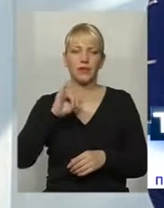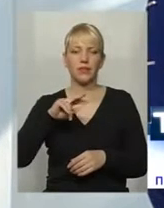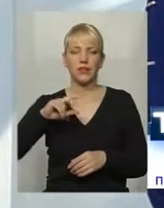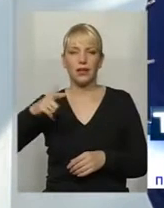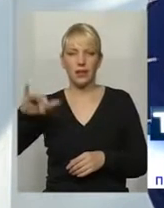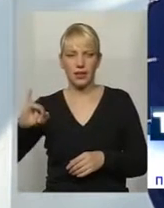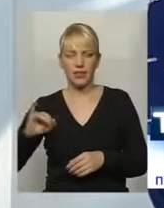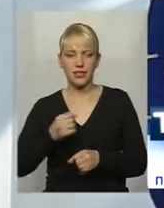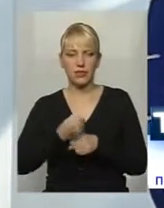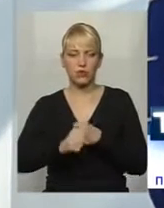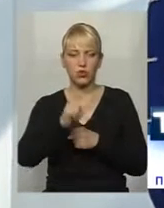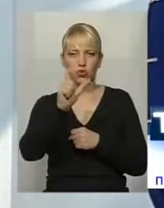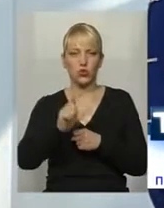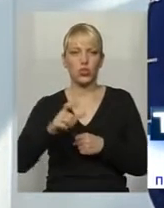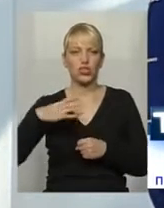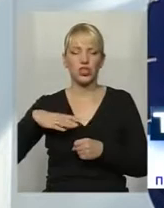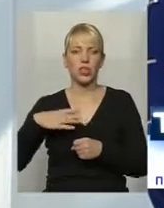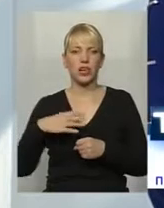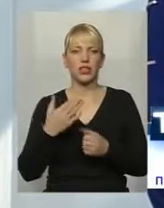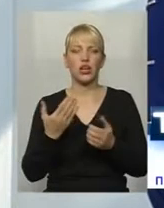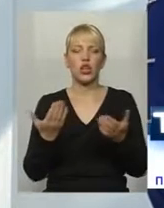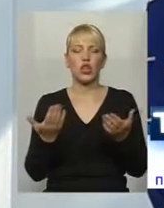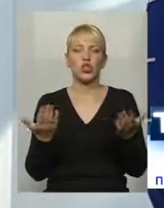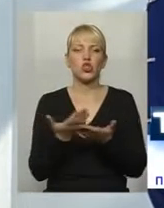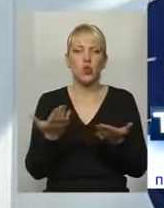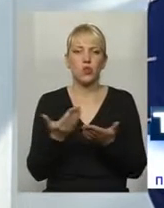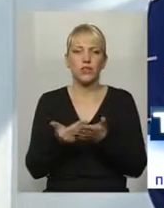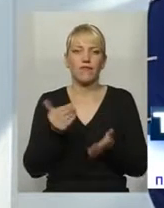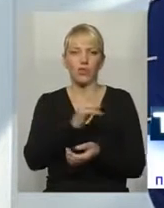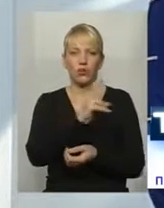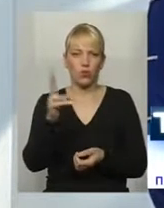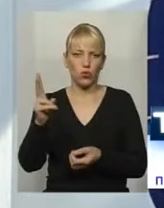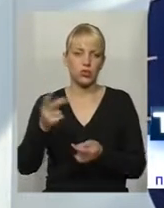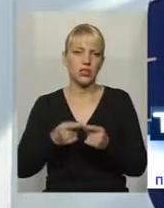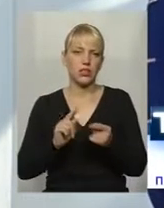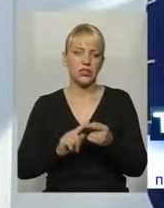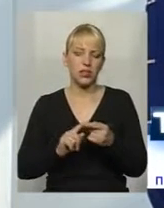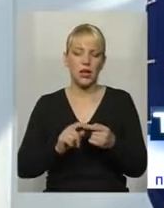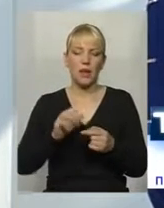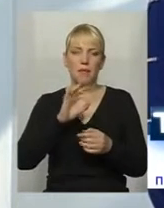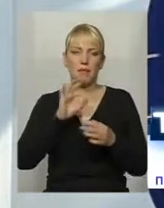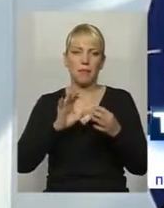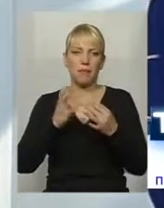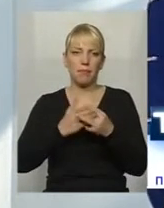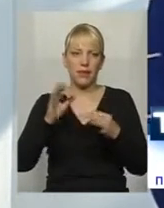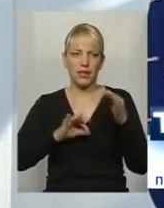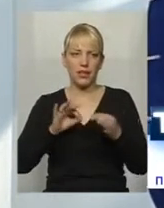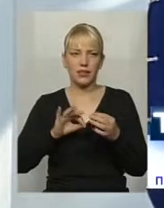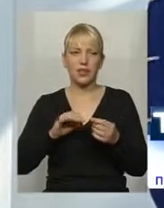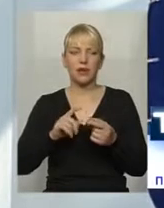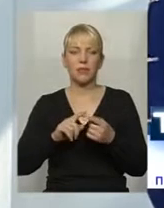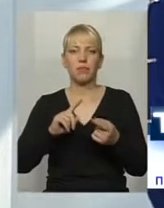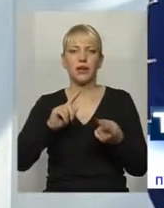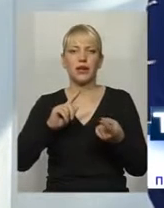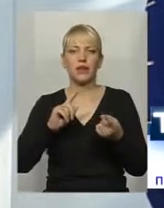змушують людину чекати чогось від чогось. Пільги перетворюють людину в індиферентність